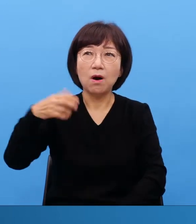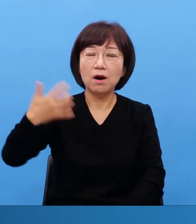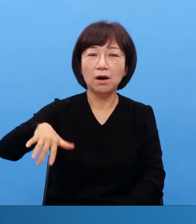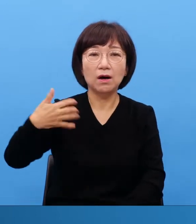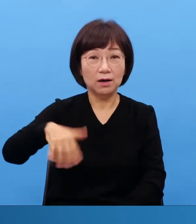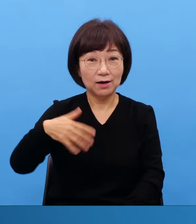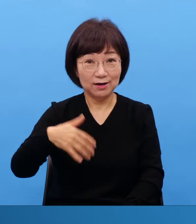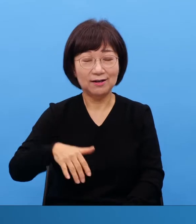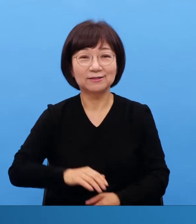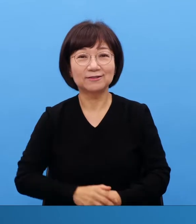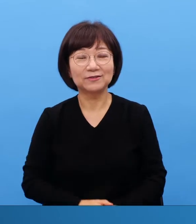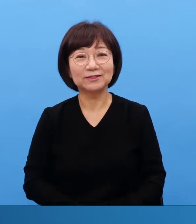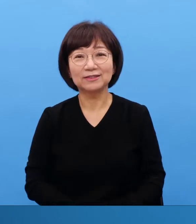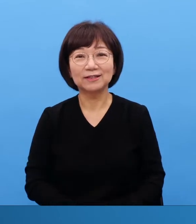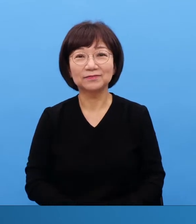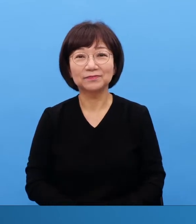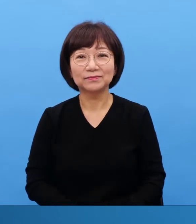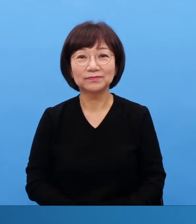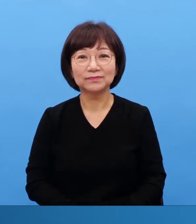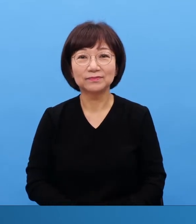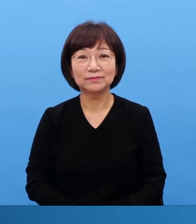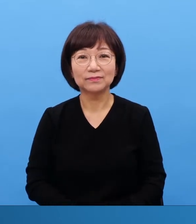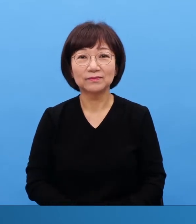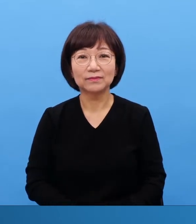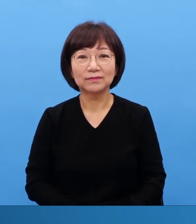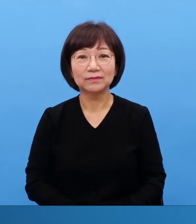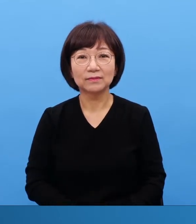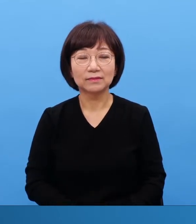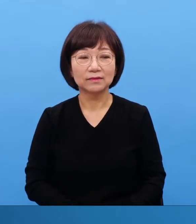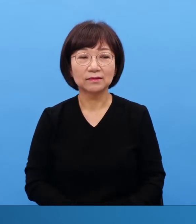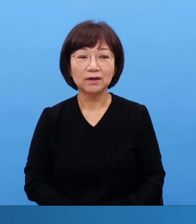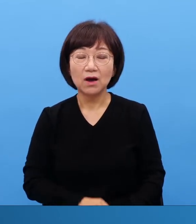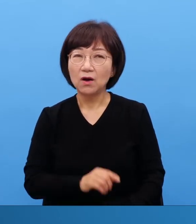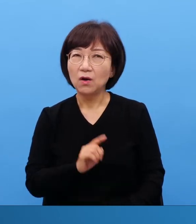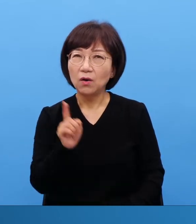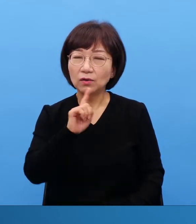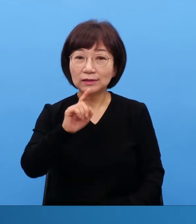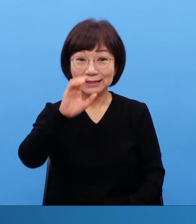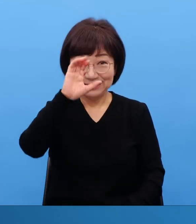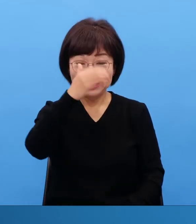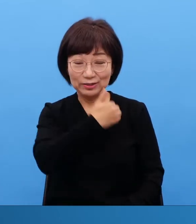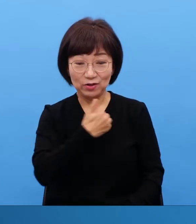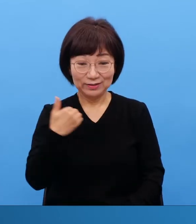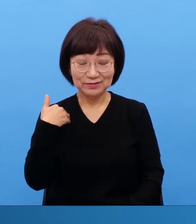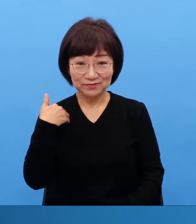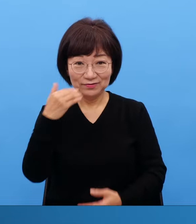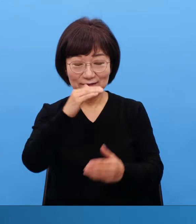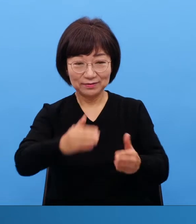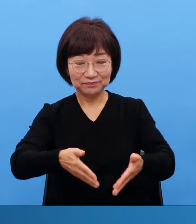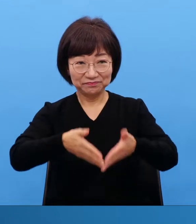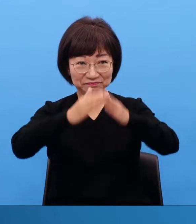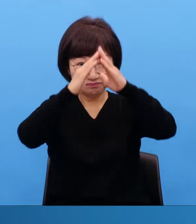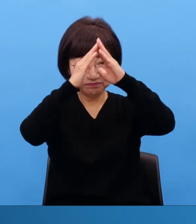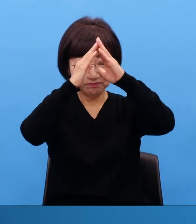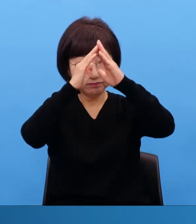뭐 어떤 성당을 보니까 기둥만 그게 천연된 기둥이더라구요 돌 자세가 이런걸 세고 나구요